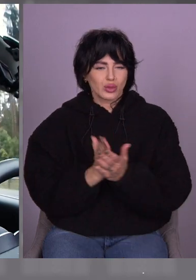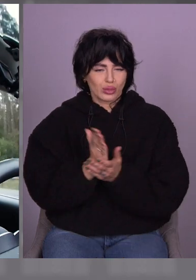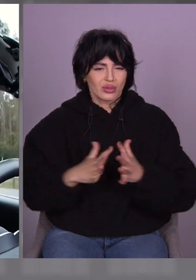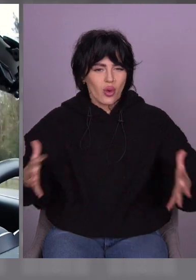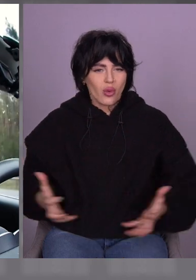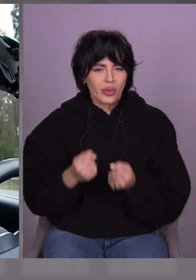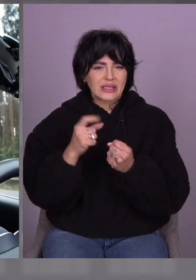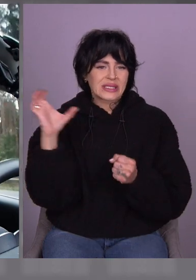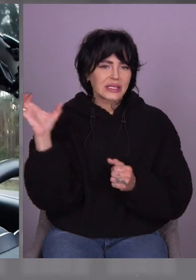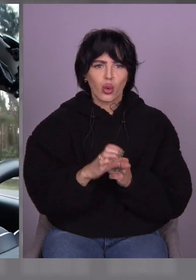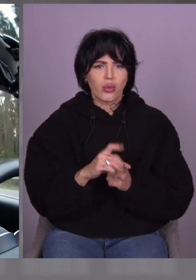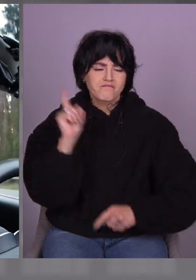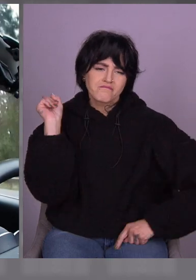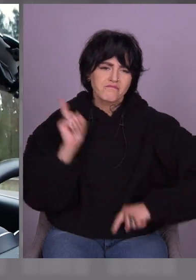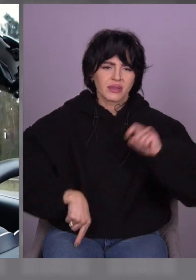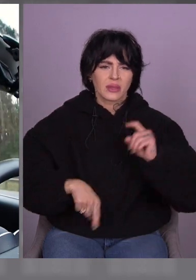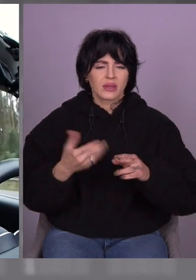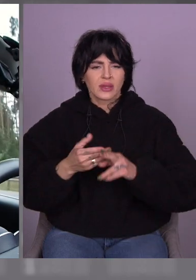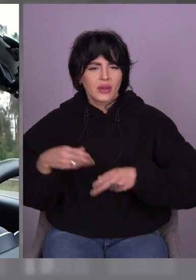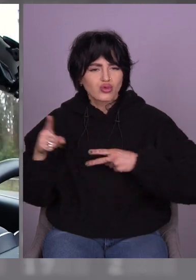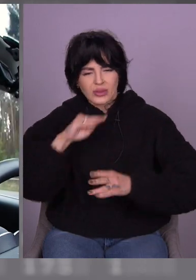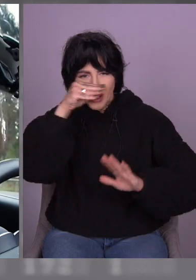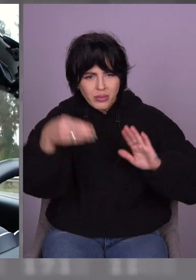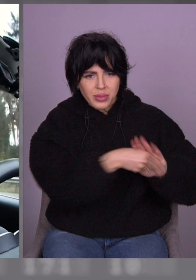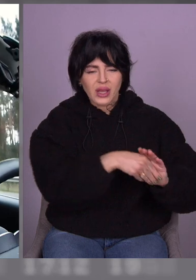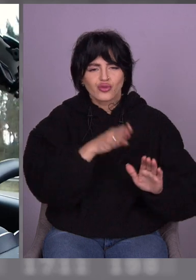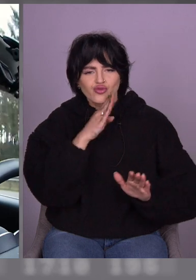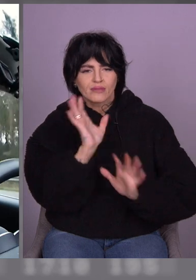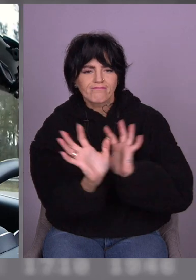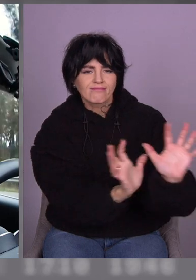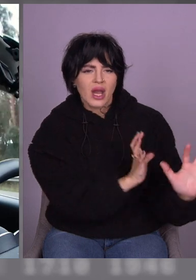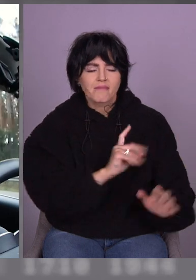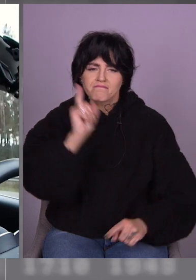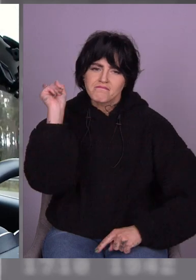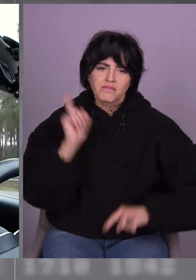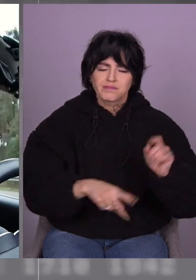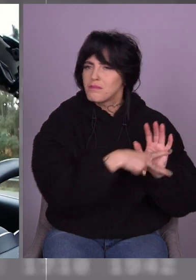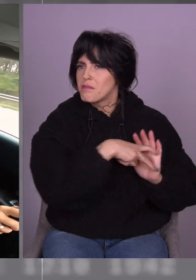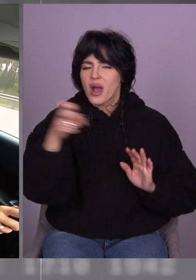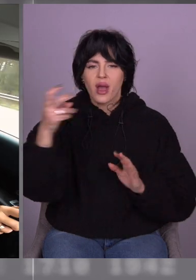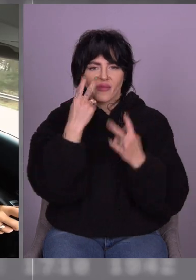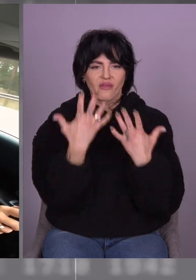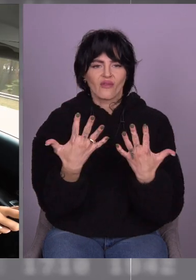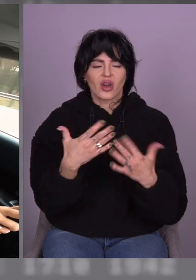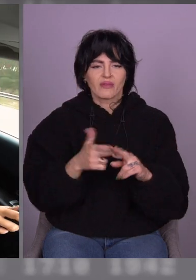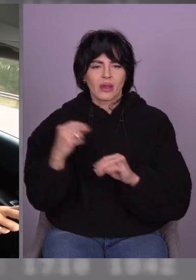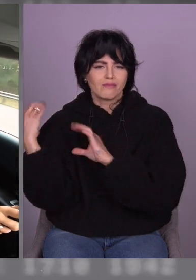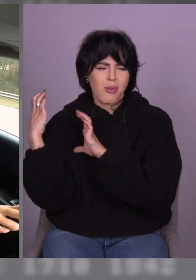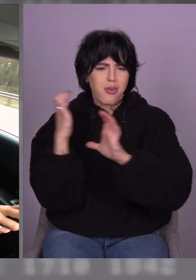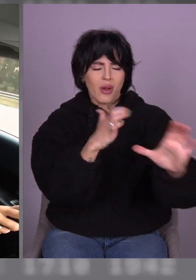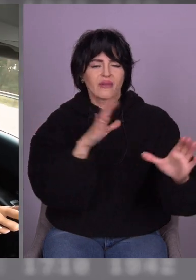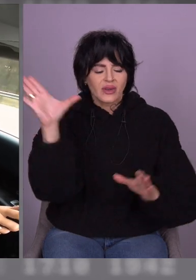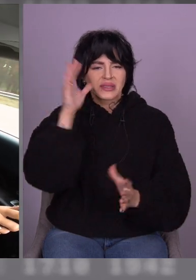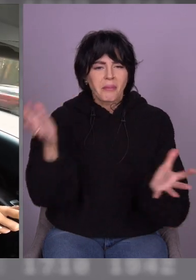секунду, вони, ми з цією бомбосховищі, жінки, і вони за секунду вилітають, і це чуєш по їх голосах, що дуже,